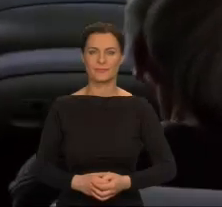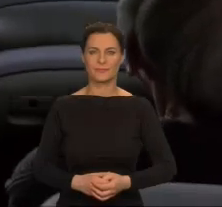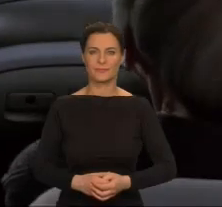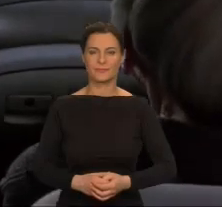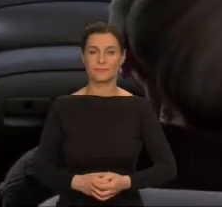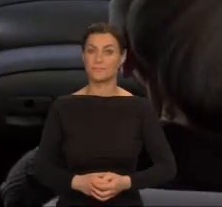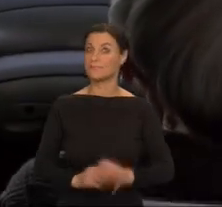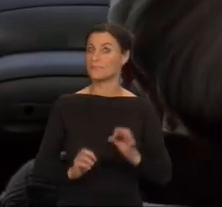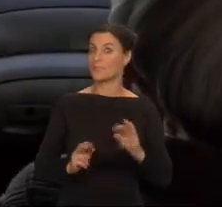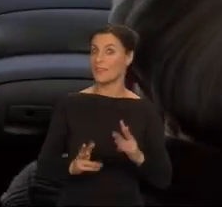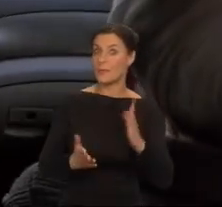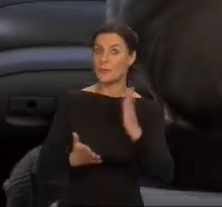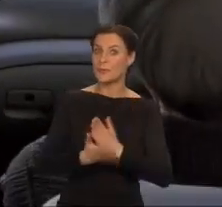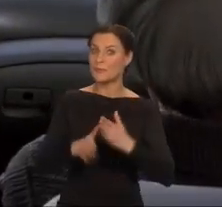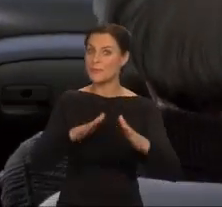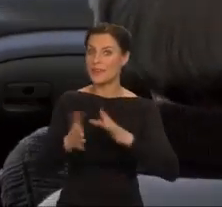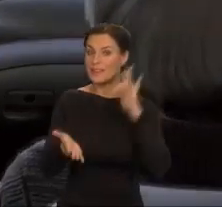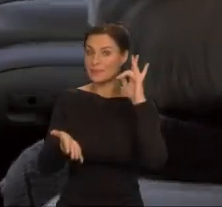Jesteśmy na miejscu.